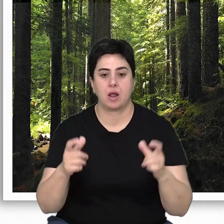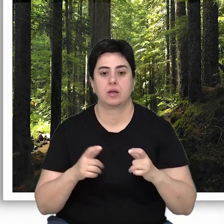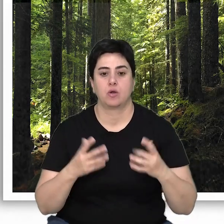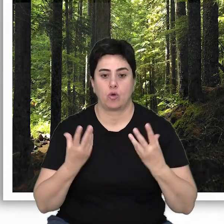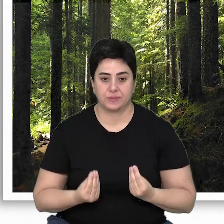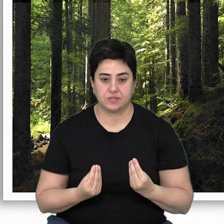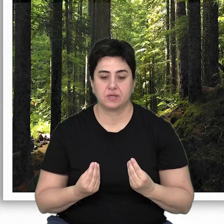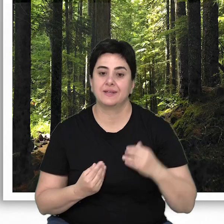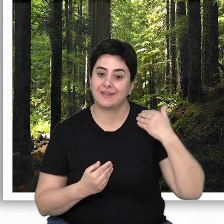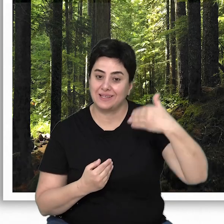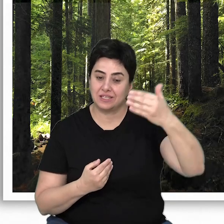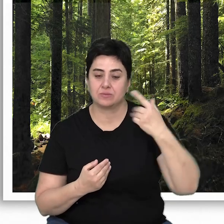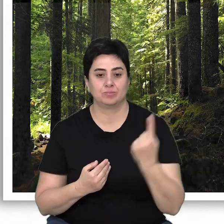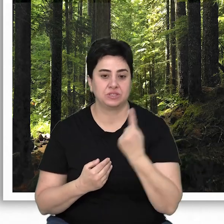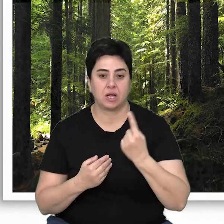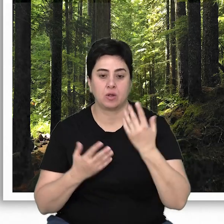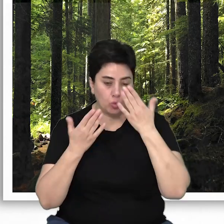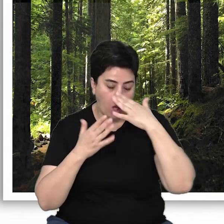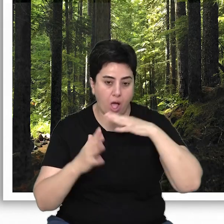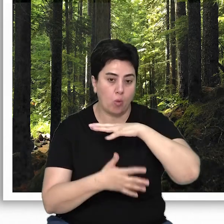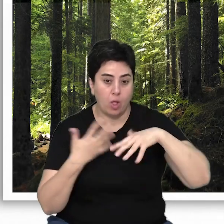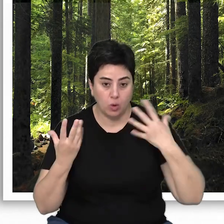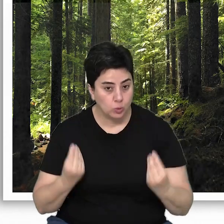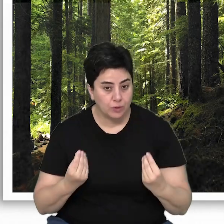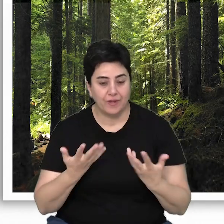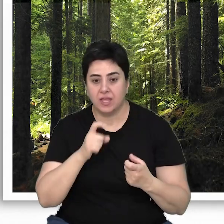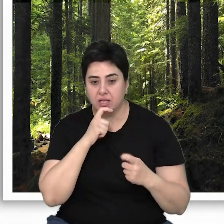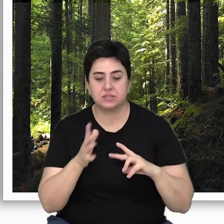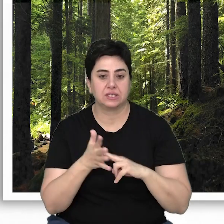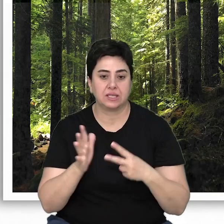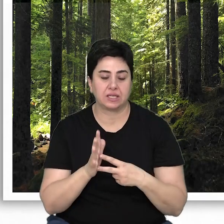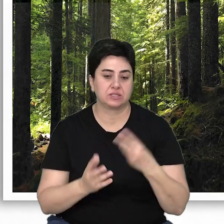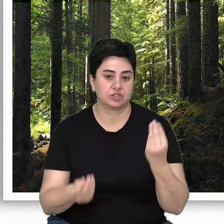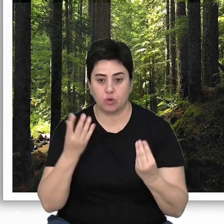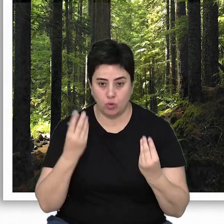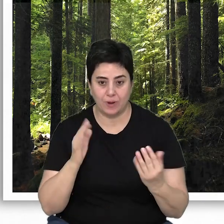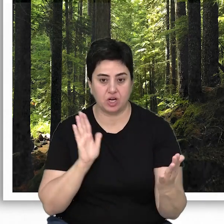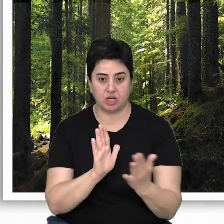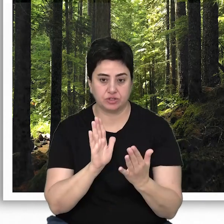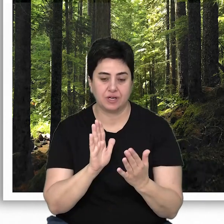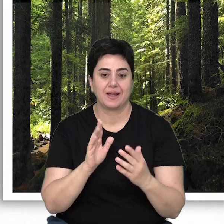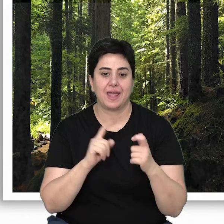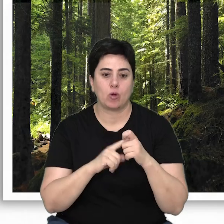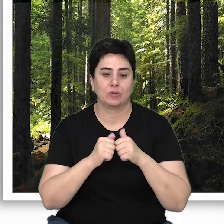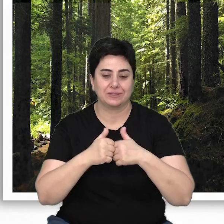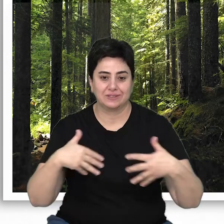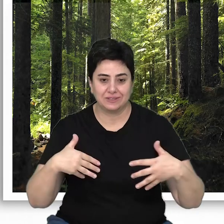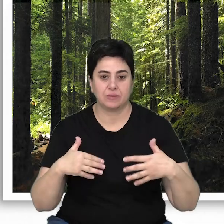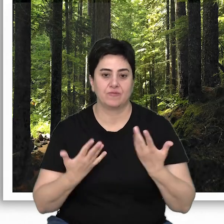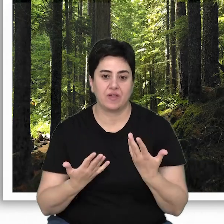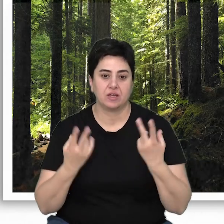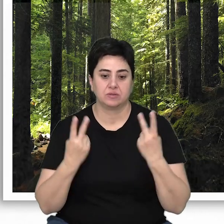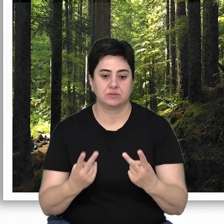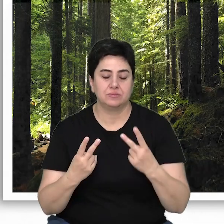alan ayrılması, gelecekte olası doğal afetlere ya da yanlış tekniklerin uygulanmasına karşı ekosistemin